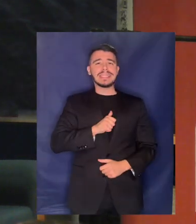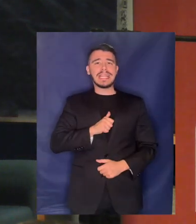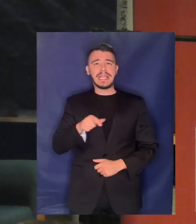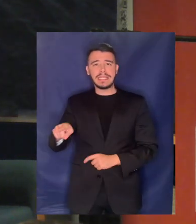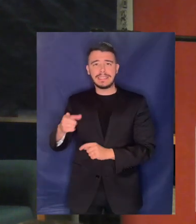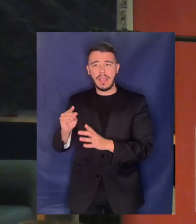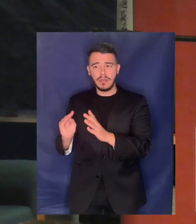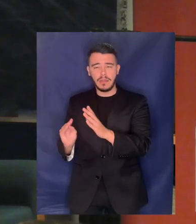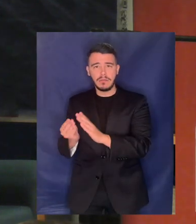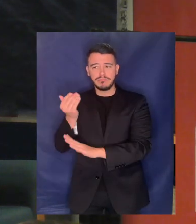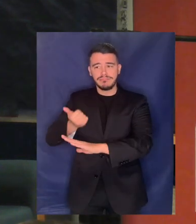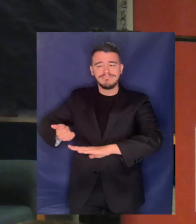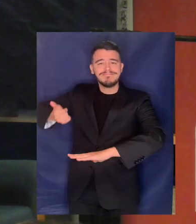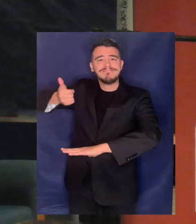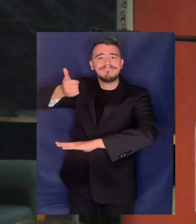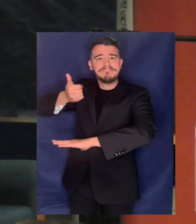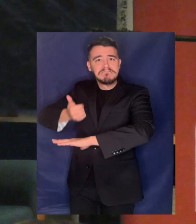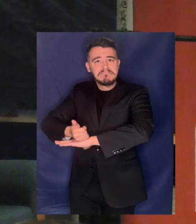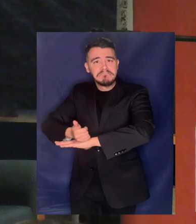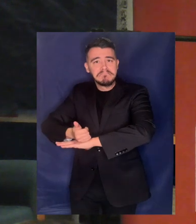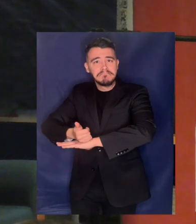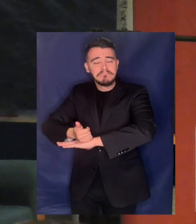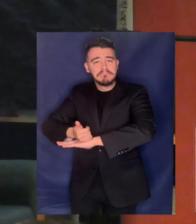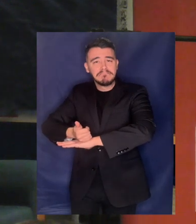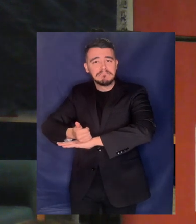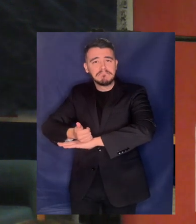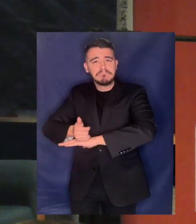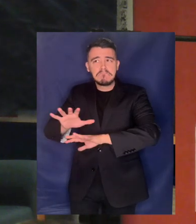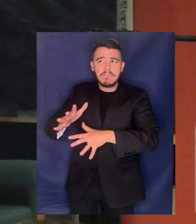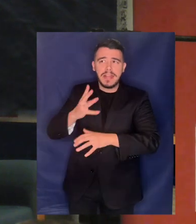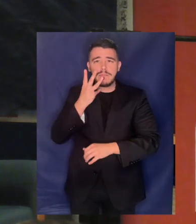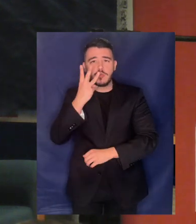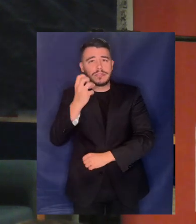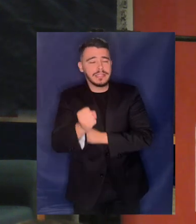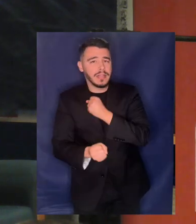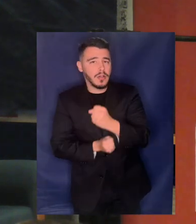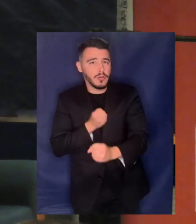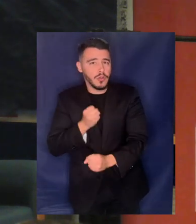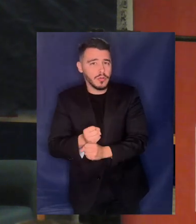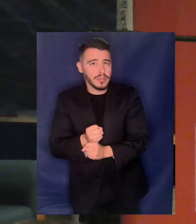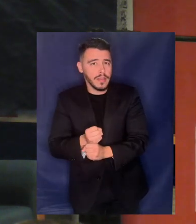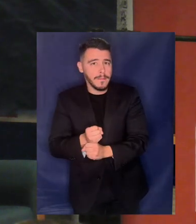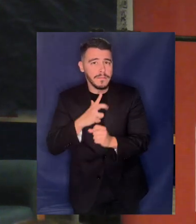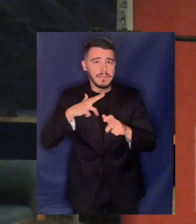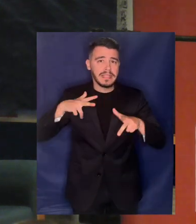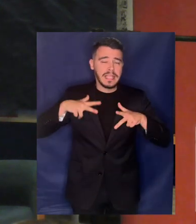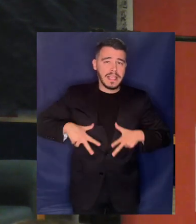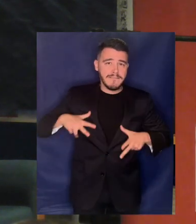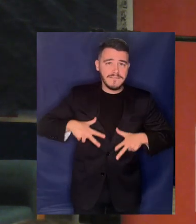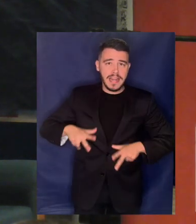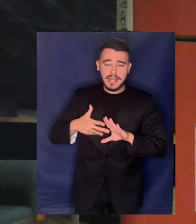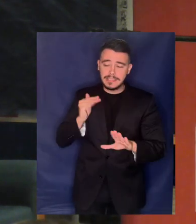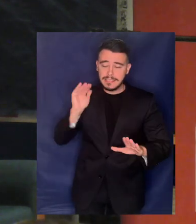σύμβασης που είχε συναυθεί και μετά από μια τριετία περίπου και παρεμβάση της κυβέρνησης